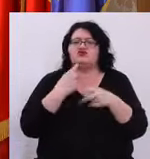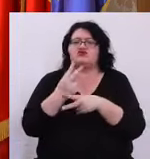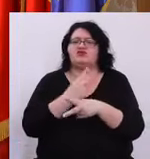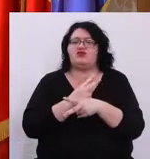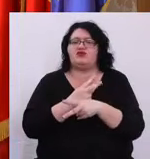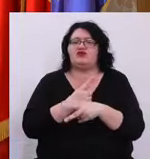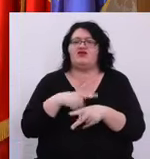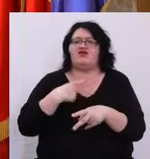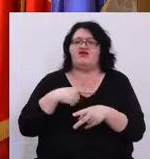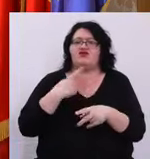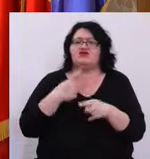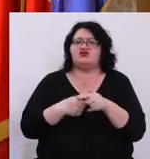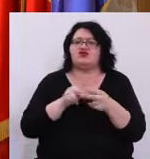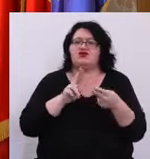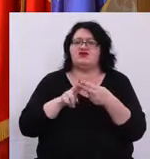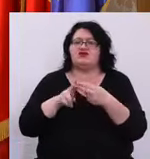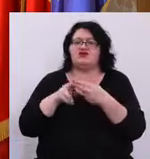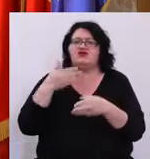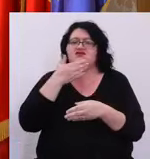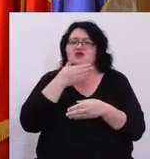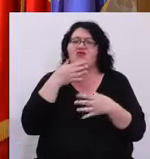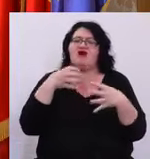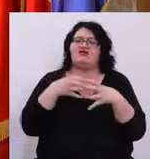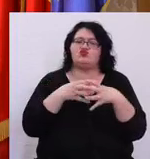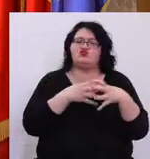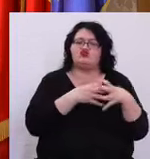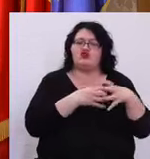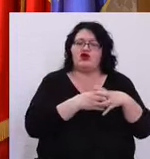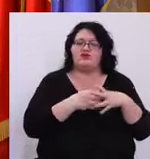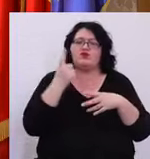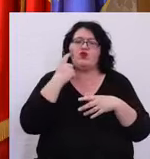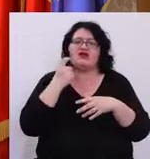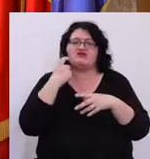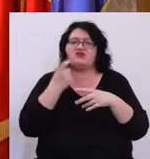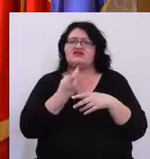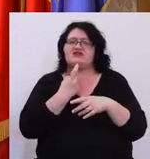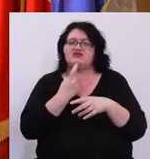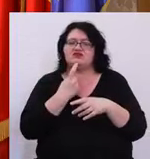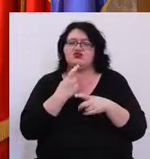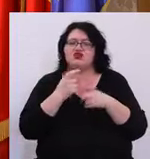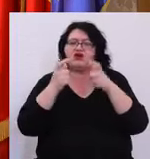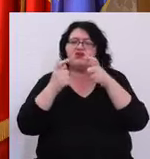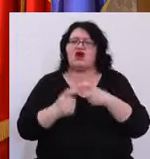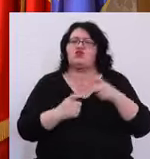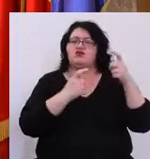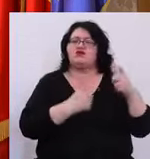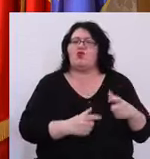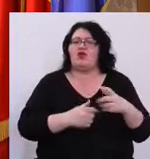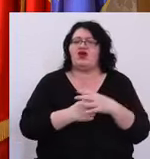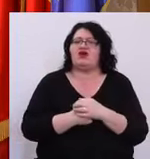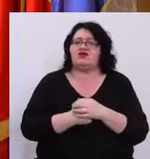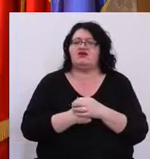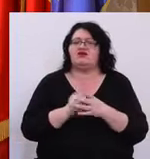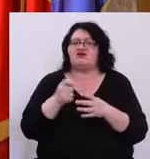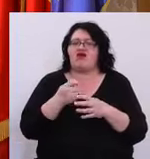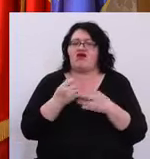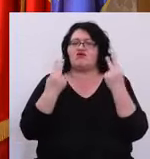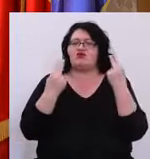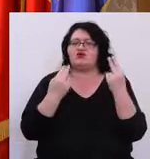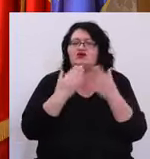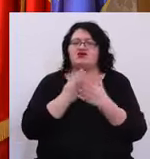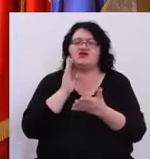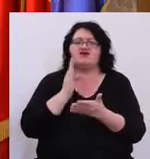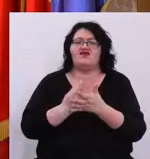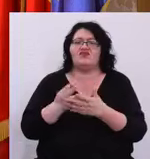Vom avea și întâlniri tematice Cu experți din Timișoara pe anumite domenii cheie Ca să